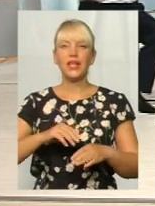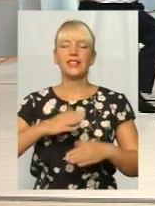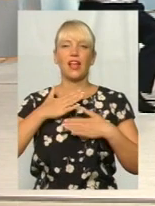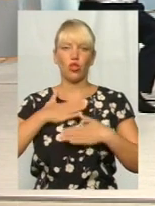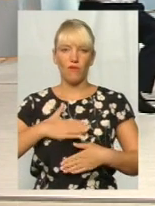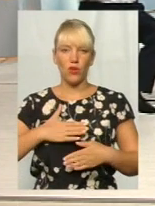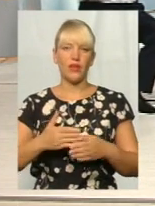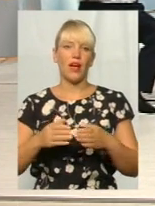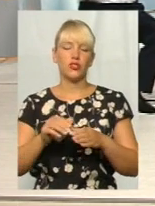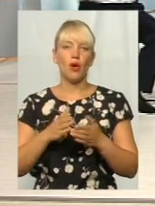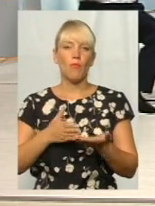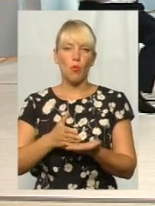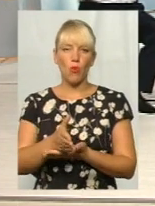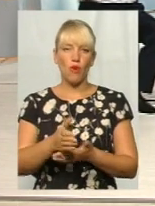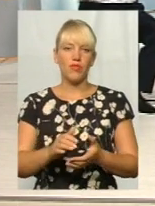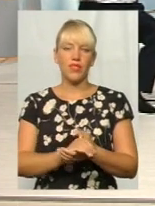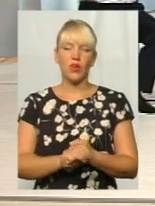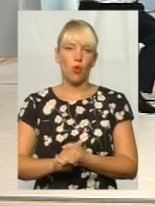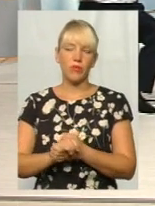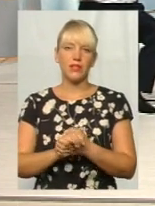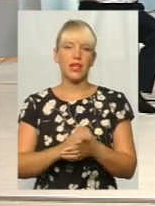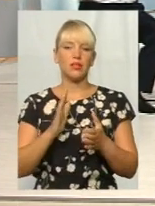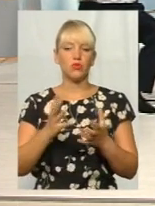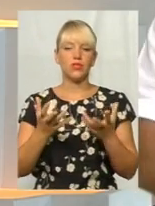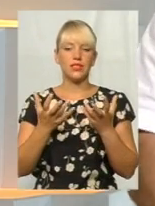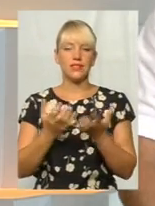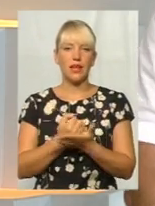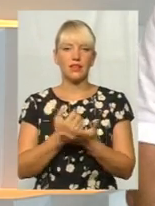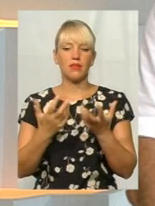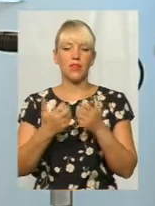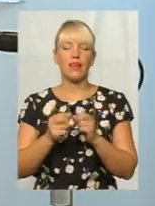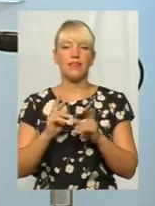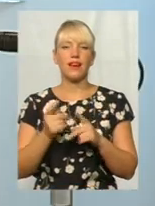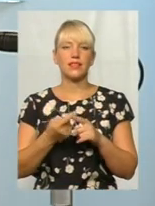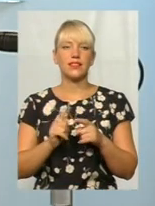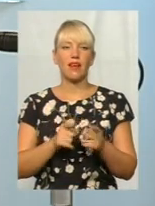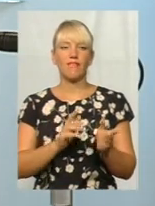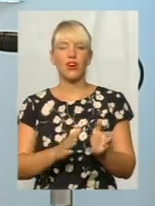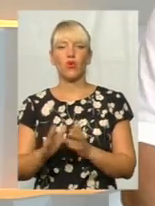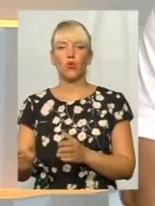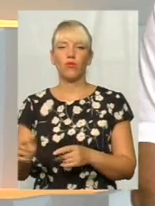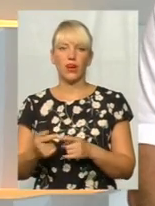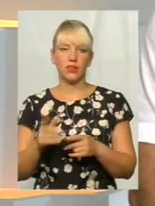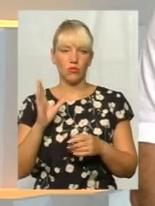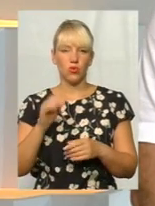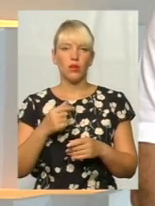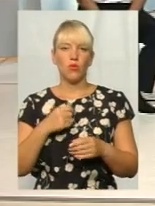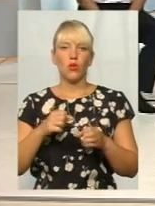комітет, і буде знайдений механізм, як це врегулювати, тоді будемо розглядати. і компроміс у вас і сільний заль.